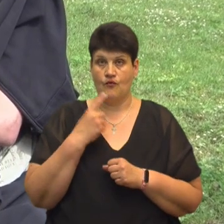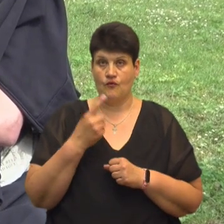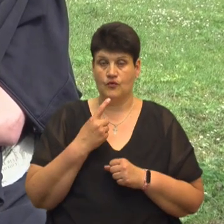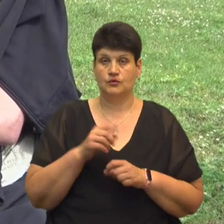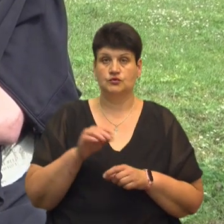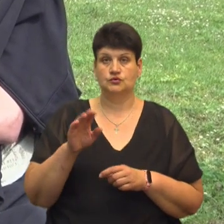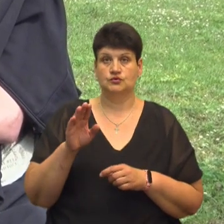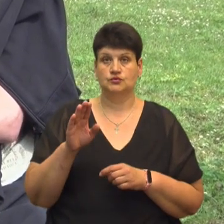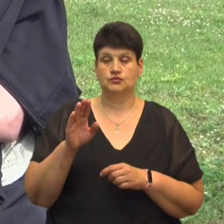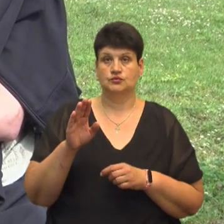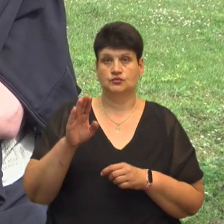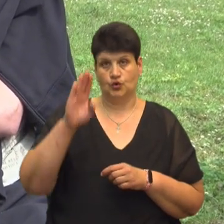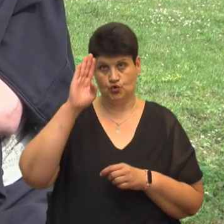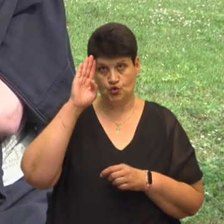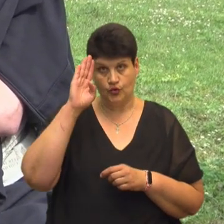потрапив в шиї.